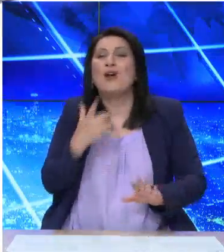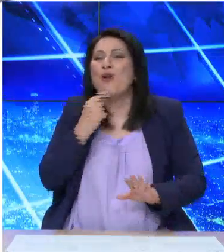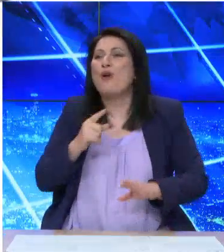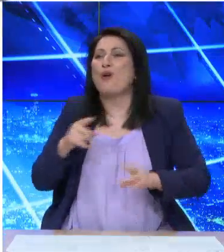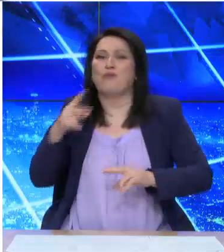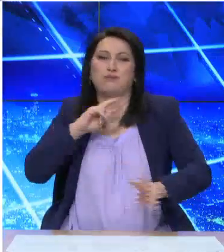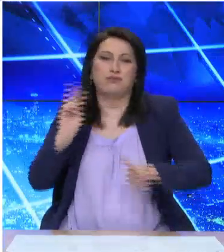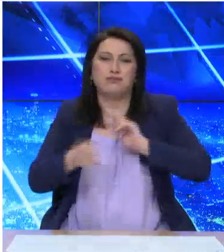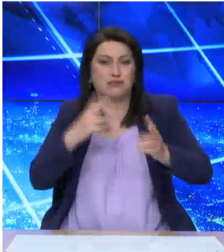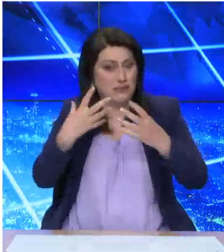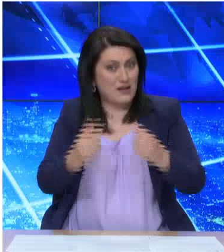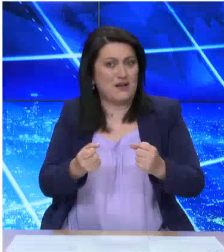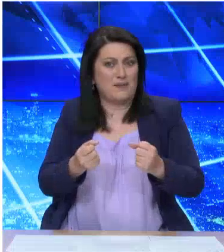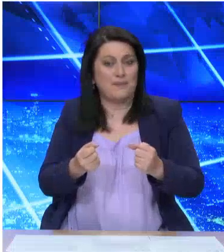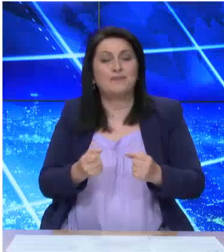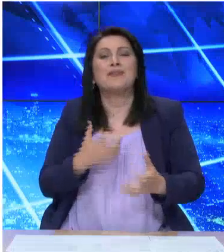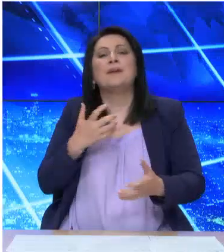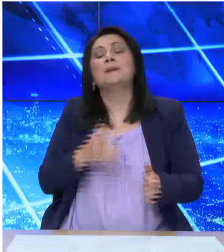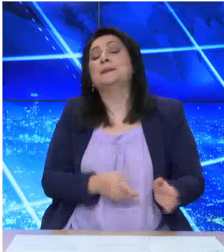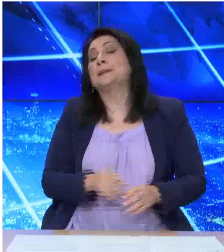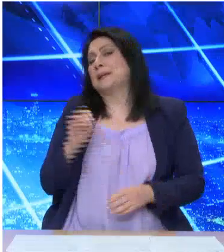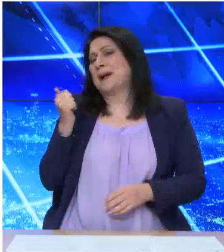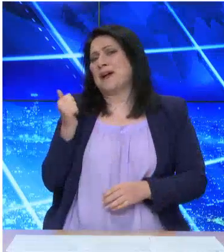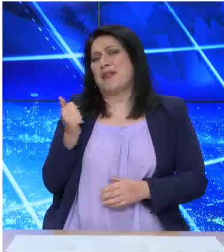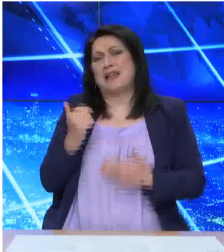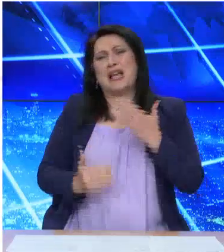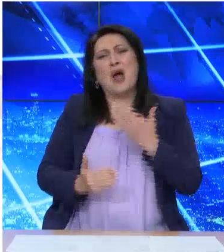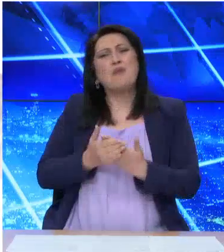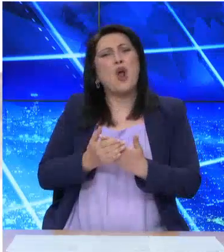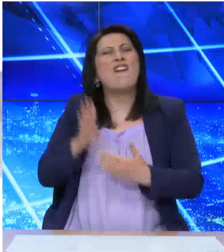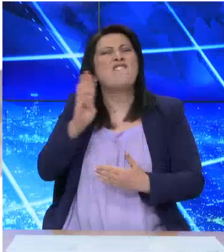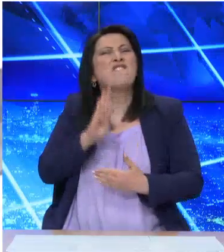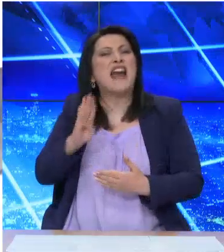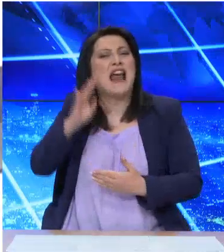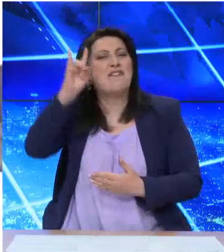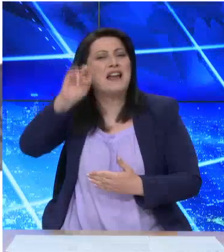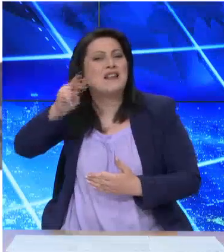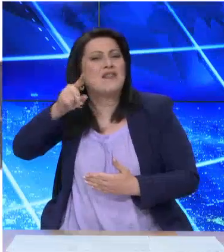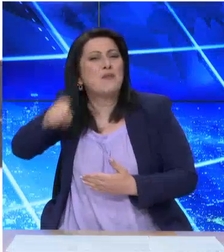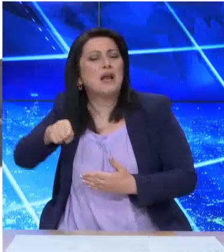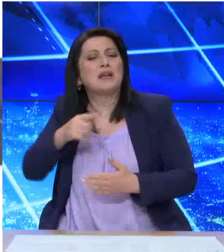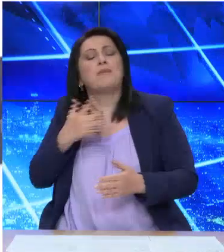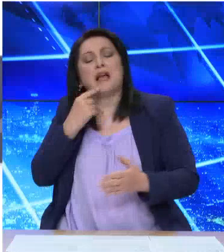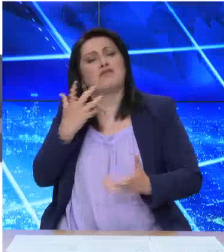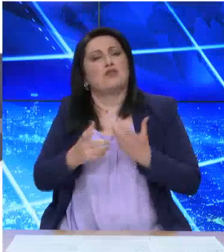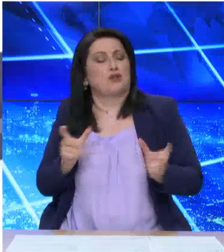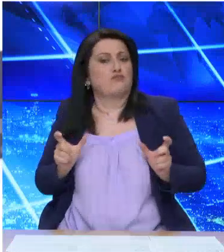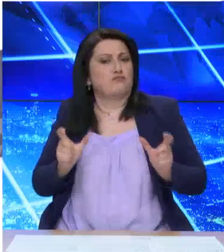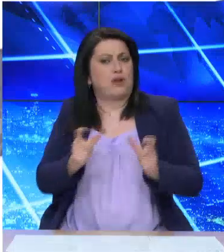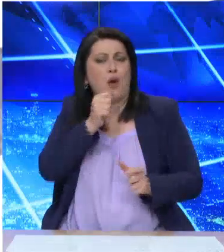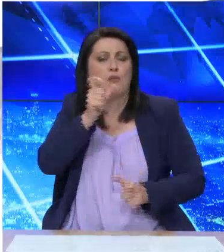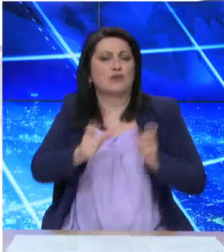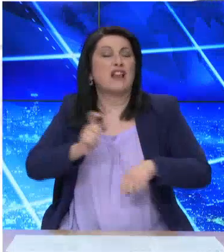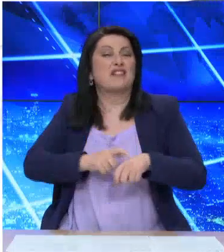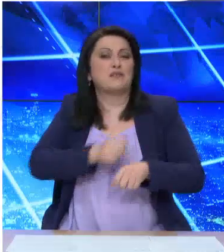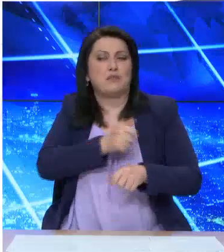δυνατού αέρα. Όσο για την πυρκαγιά που ξέσπασε χθες το πρωί στο Βαρνάβ Αττικής, έχει οριοθετηθεί πλήρως και οι πυροσβέστες βρίσκονται